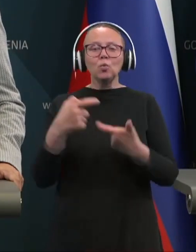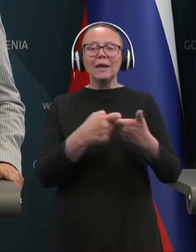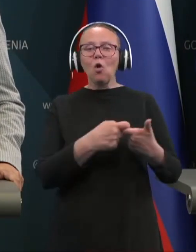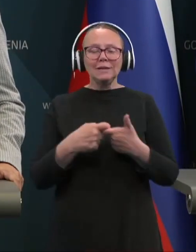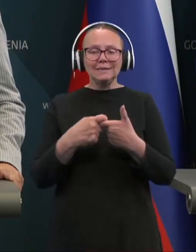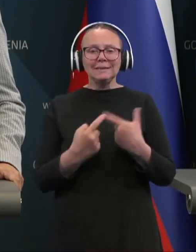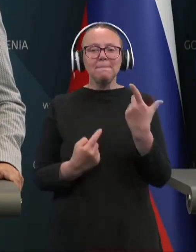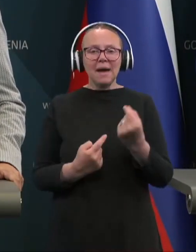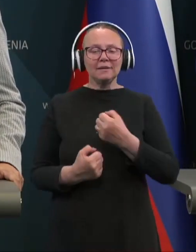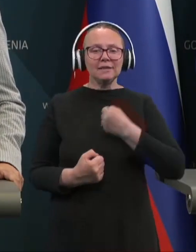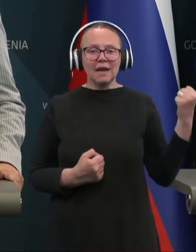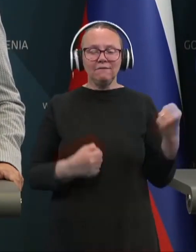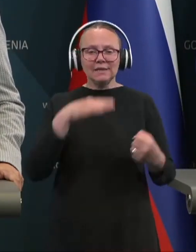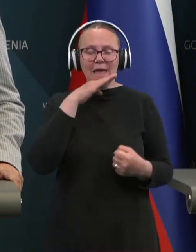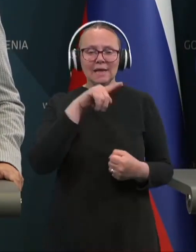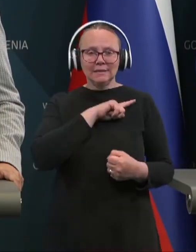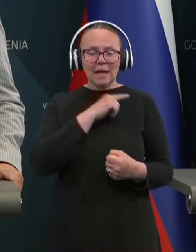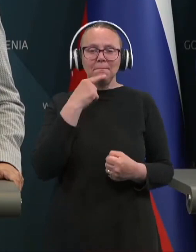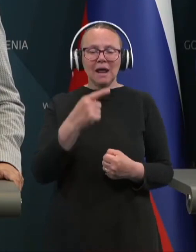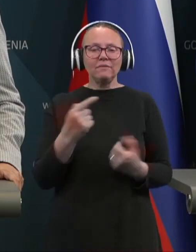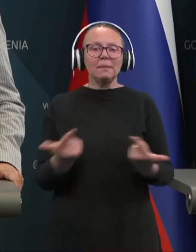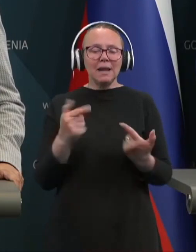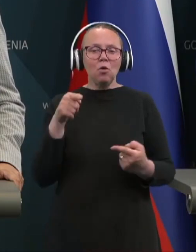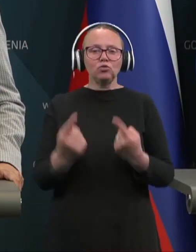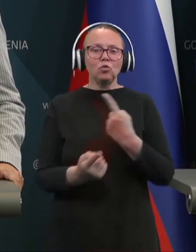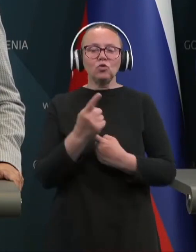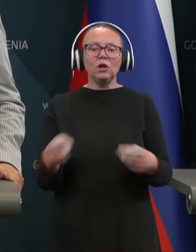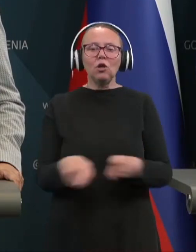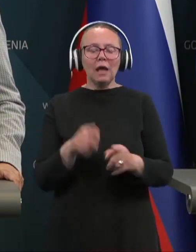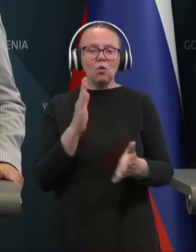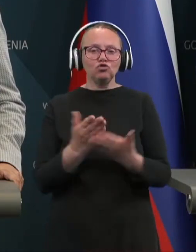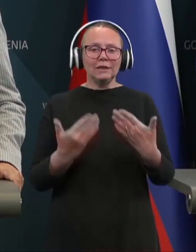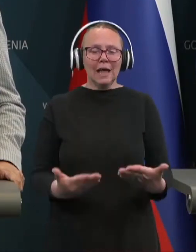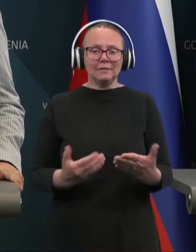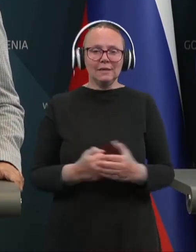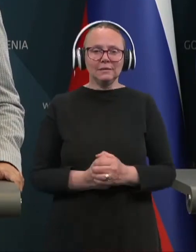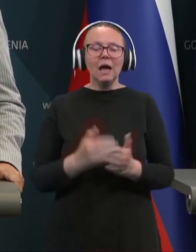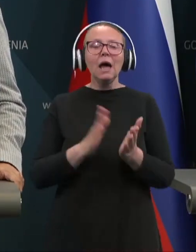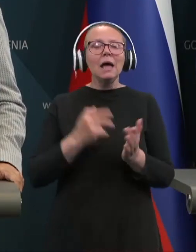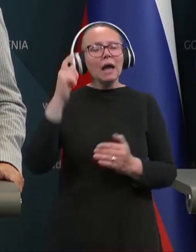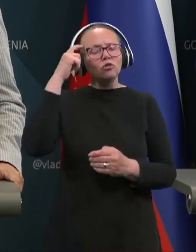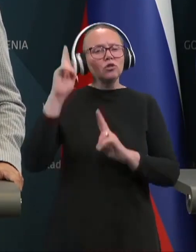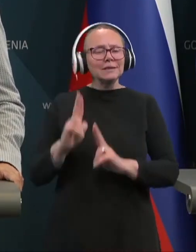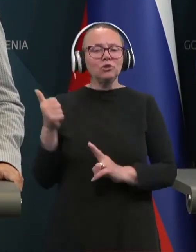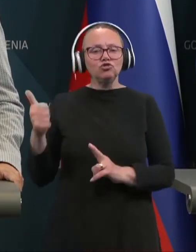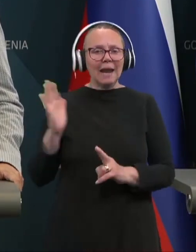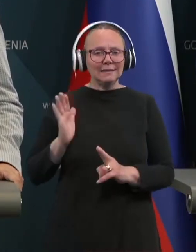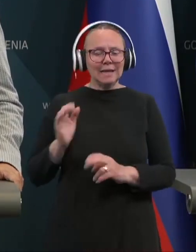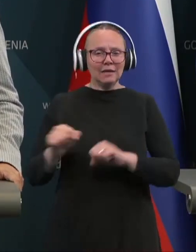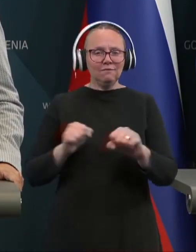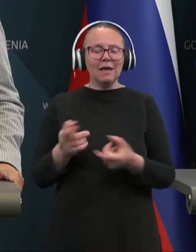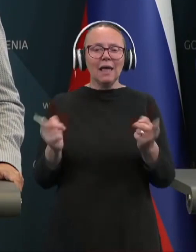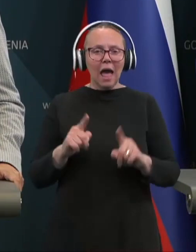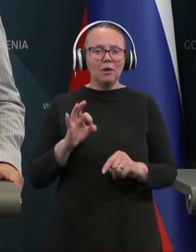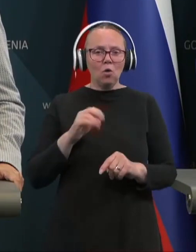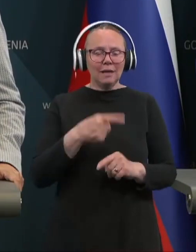partneri Cilevica in ESD, pravite, da bi se to lahko zgodilo tako in tudi že danes. Kakšno je torej stališče na eni strani vlade, ali ste se o tem